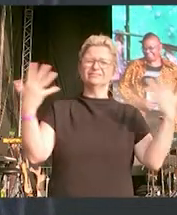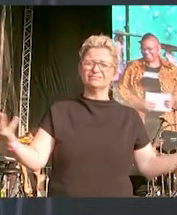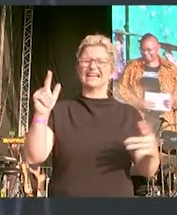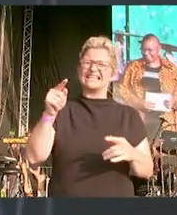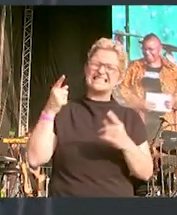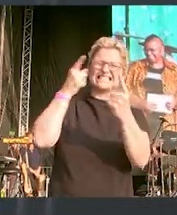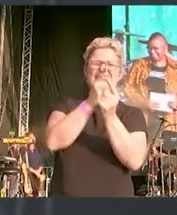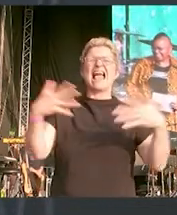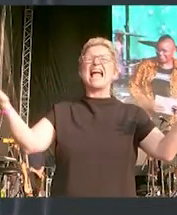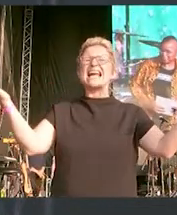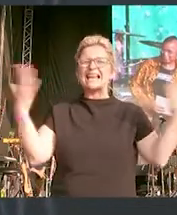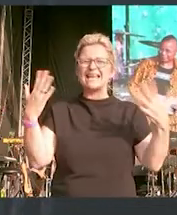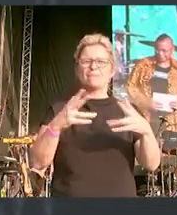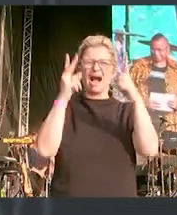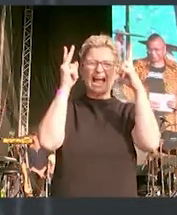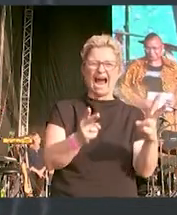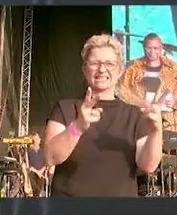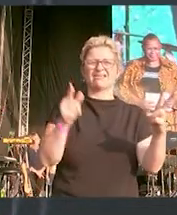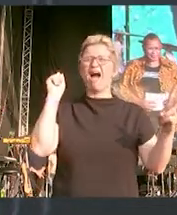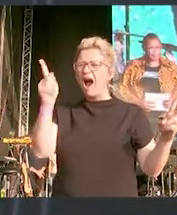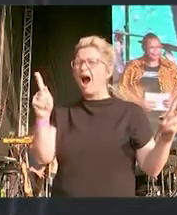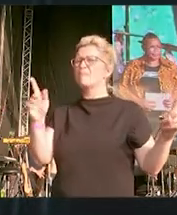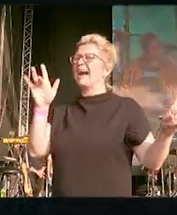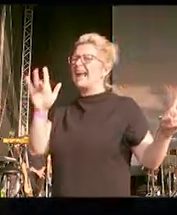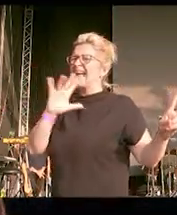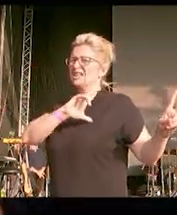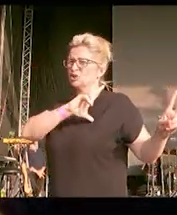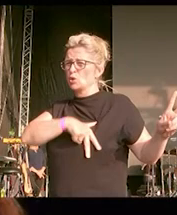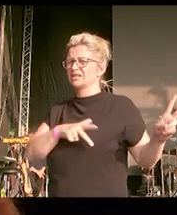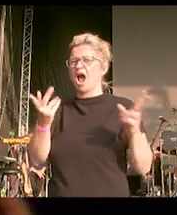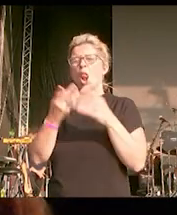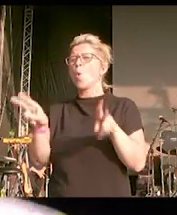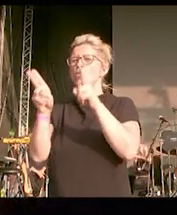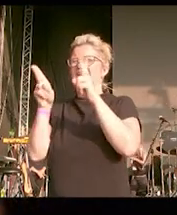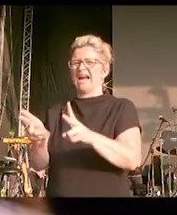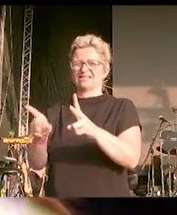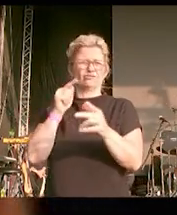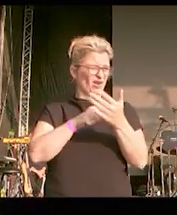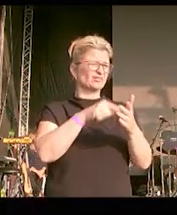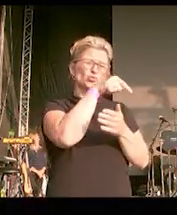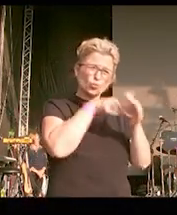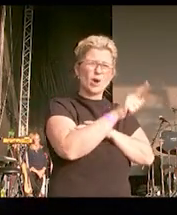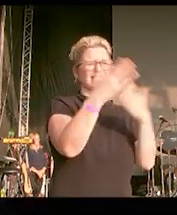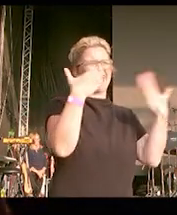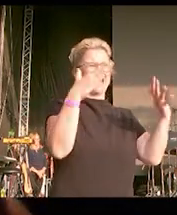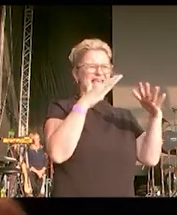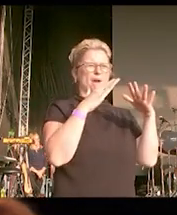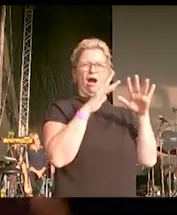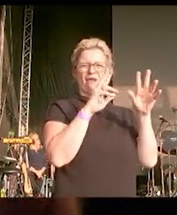Klimagerechtigkeit ist ein Kampf gegen soziale Ungerechtigkeit, die durch den Klimawandel wächst und wächst.